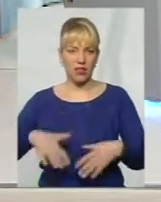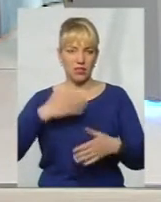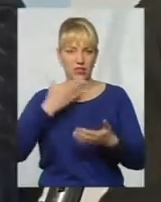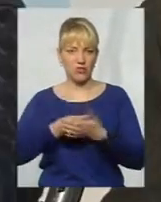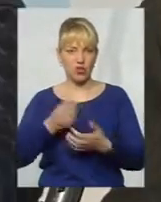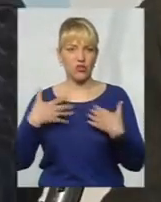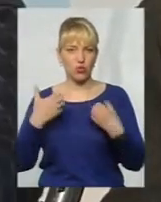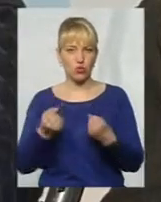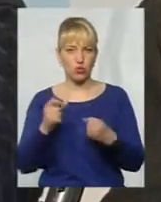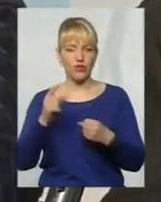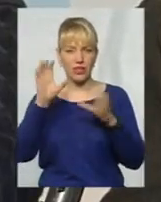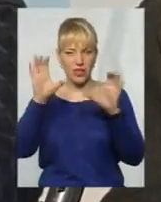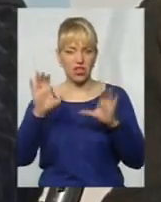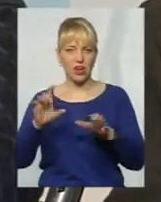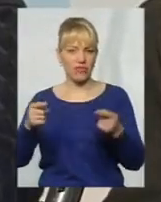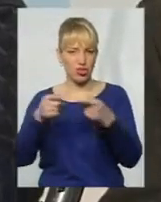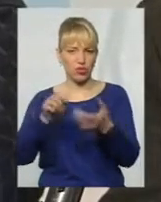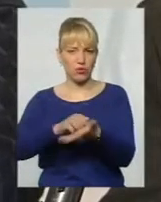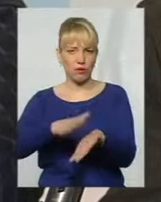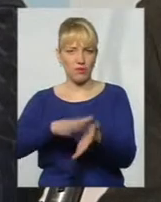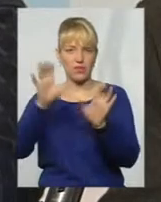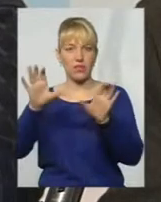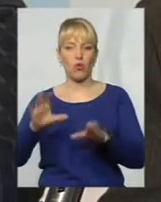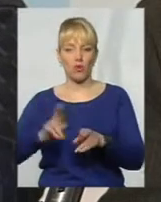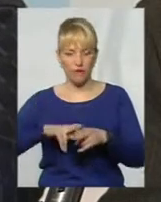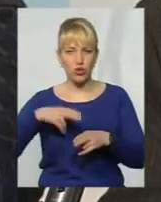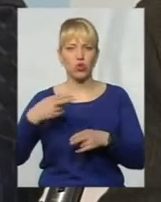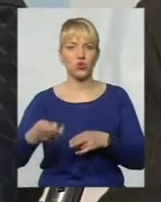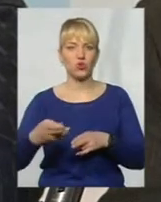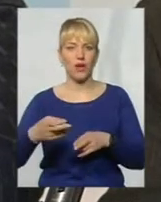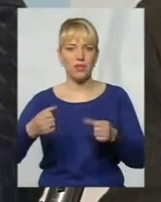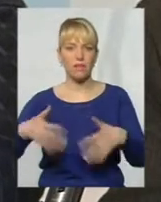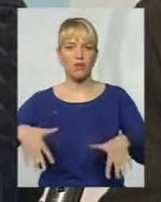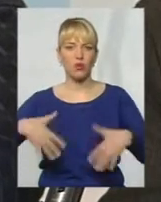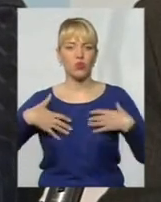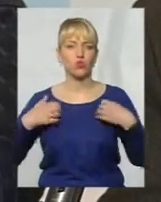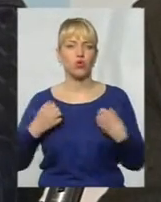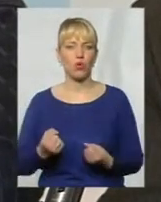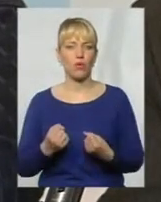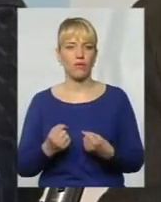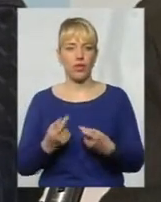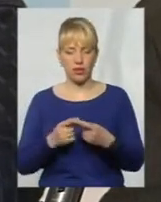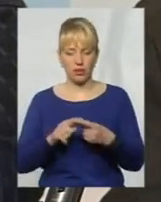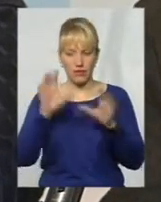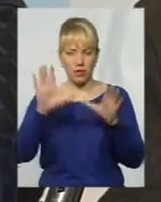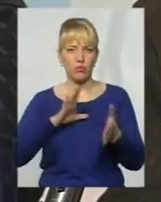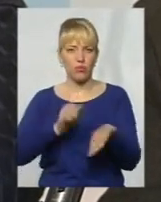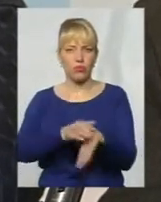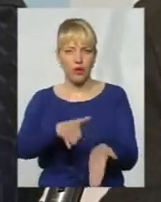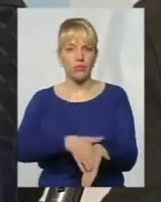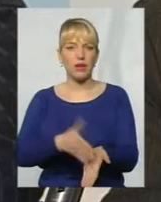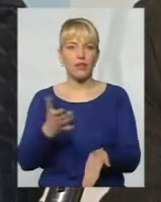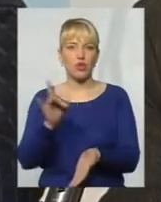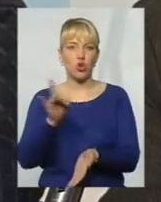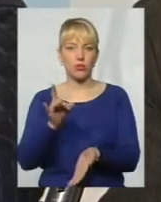і держава в законом визначила чітко відшкодувати втрату здоров'я людям, ліквідаторам. В законі було передбачено, який розмір пенсій